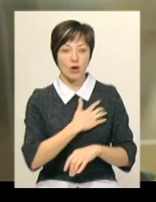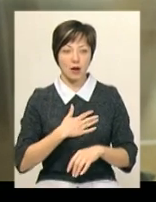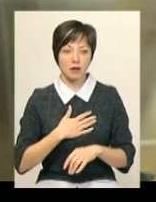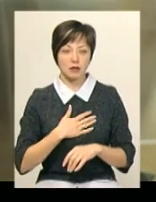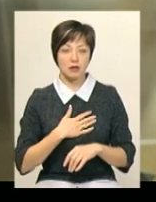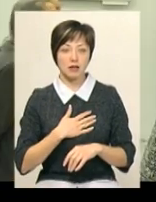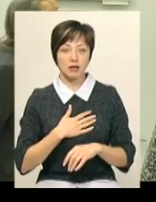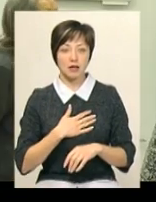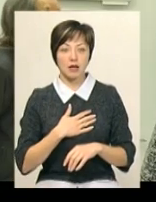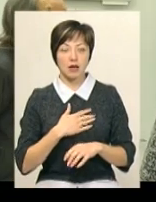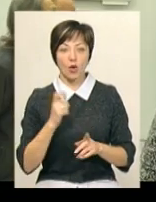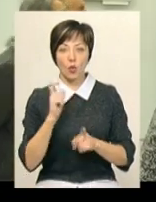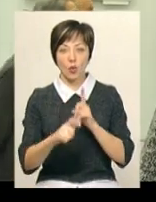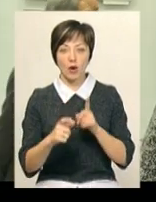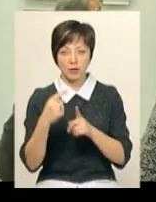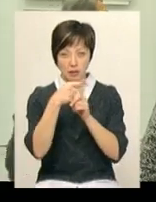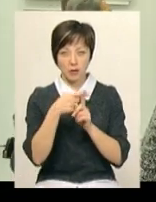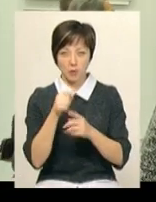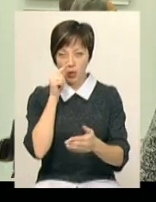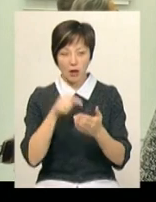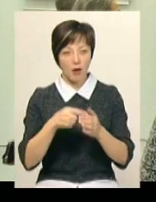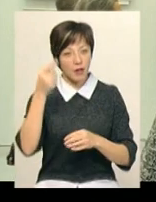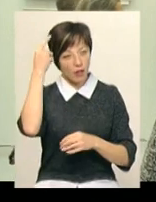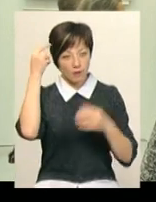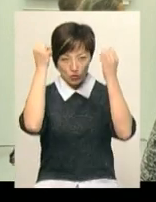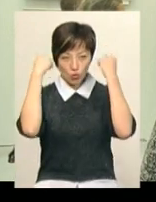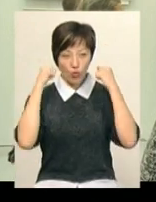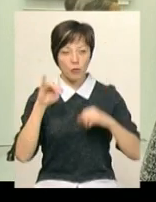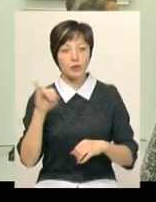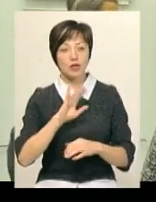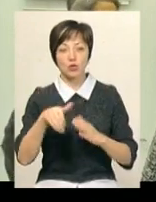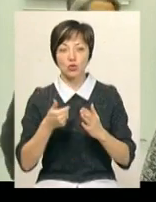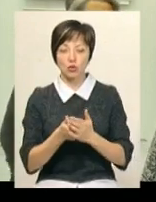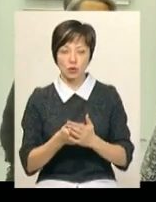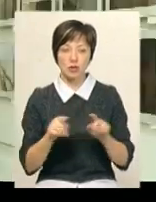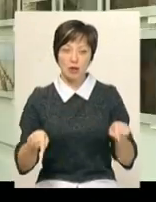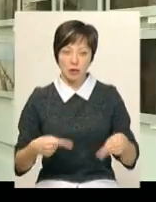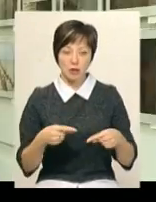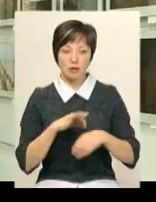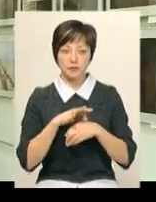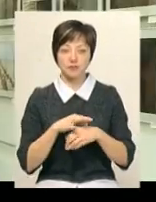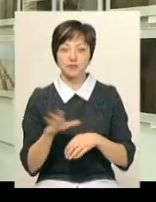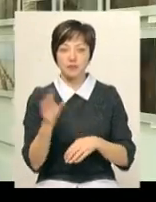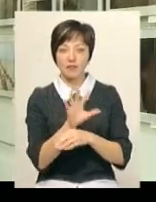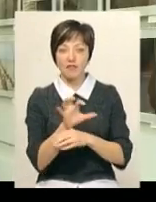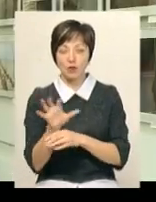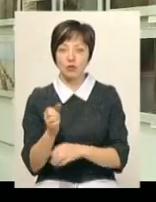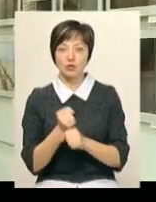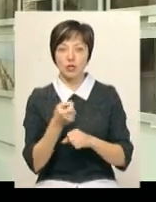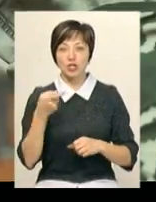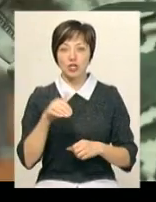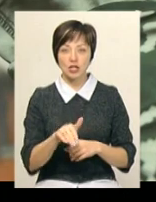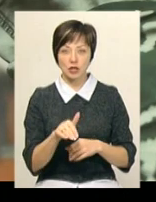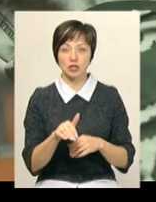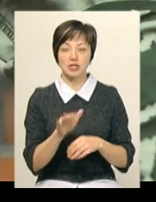Куля 7,62 снайпера потрапила під шолом. І він досі приходить реабілітацію. Всього фотограф зробив тисячу